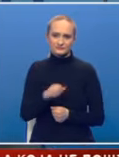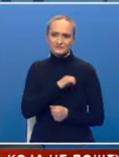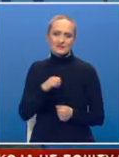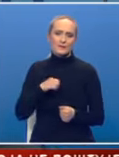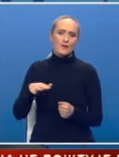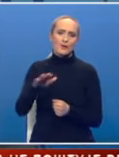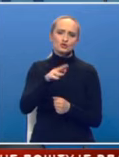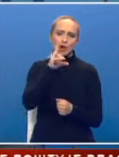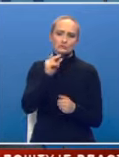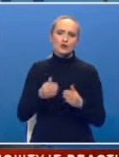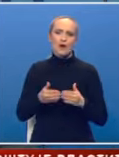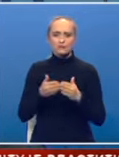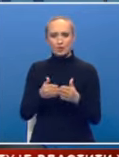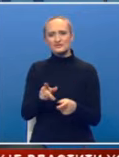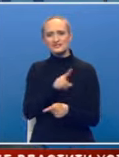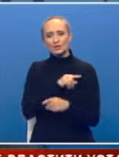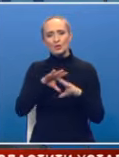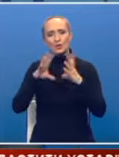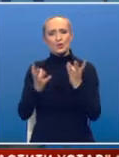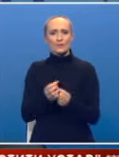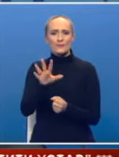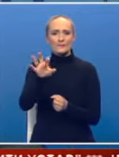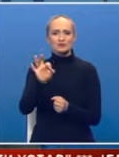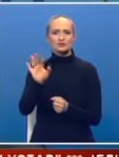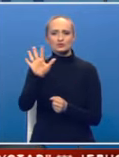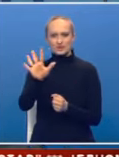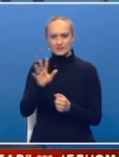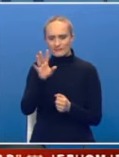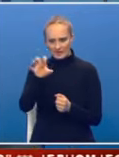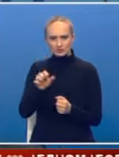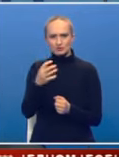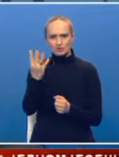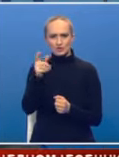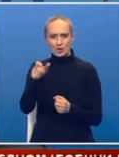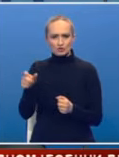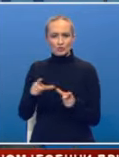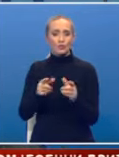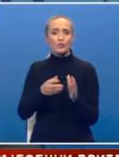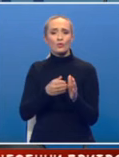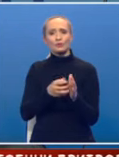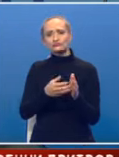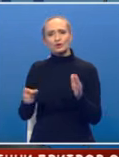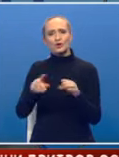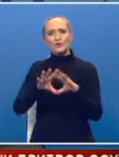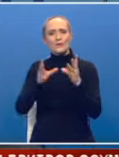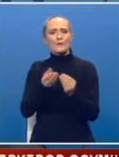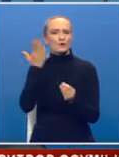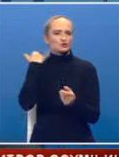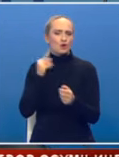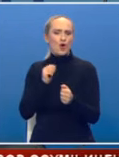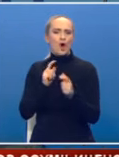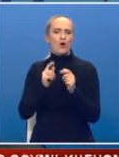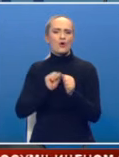na području opštine Brod stradalo je ukupno 504 lica u toku čitavog prošlog odbrobenog